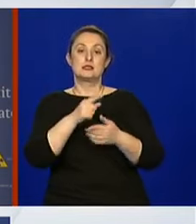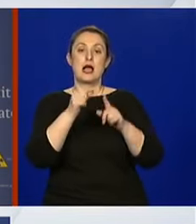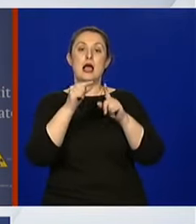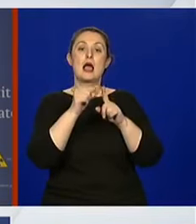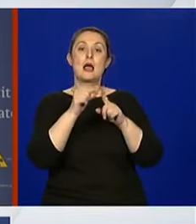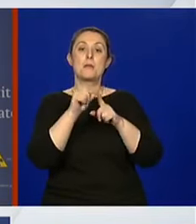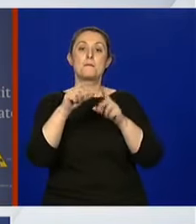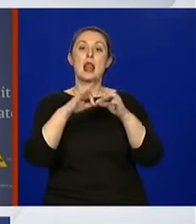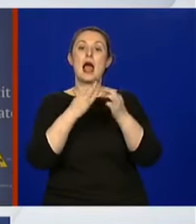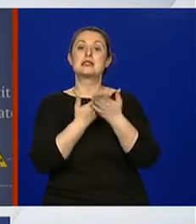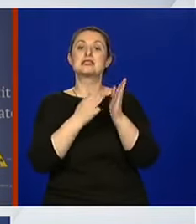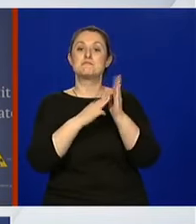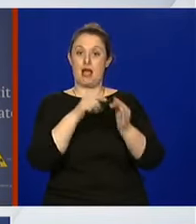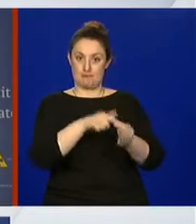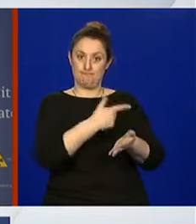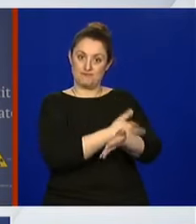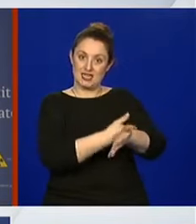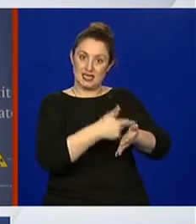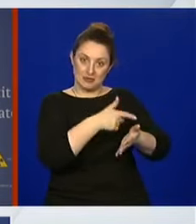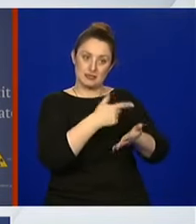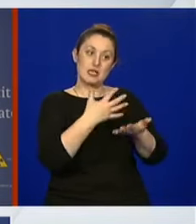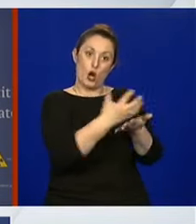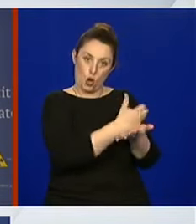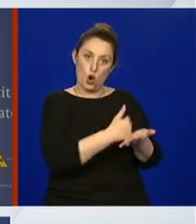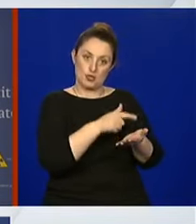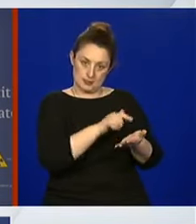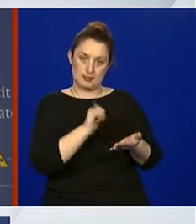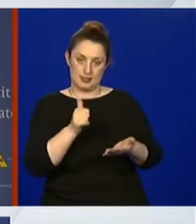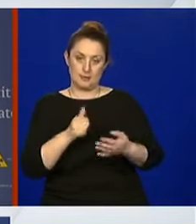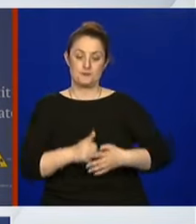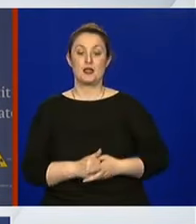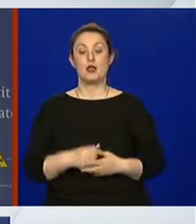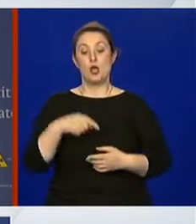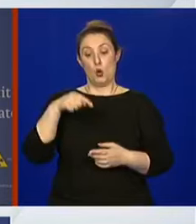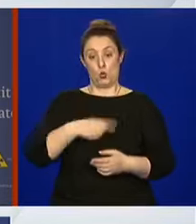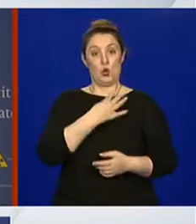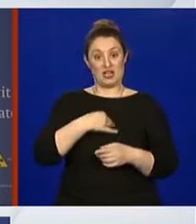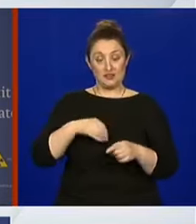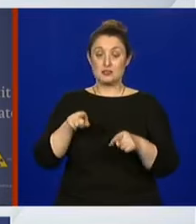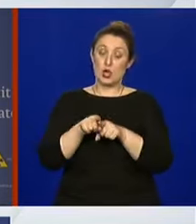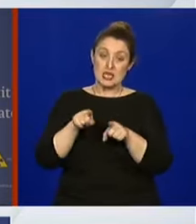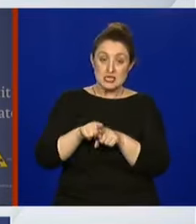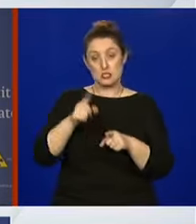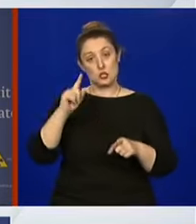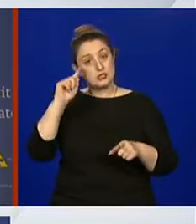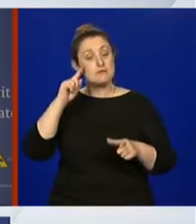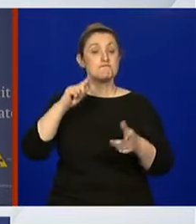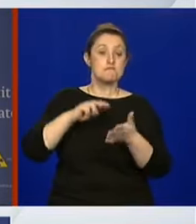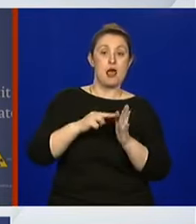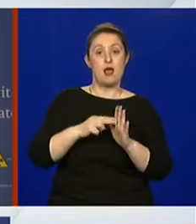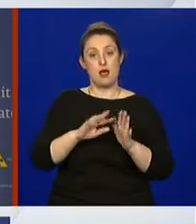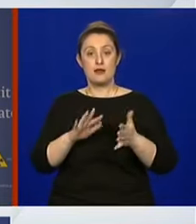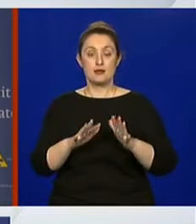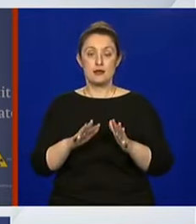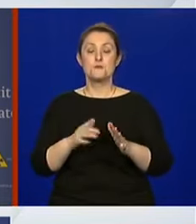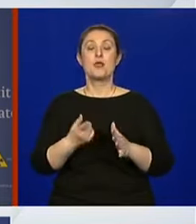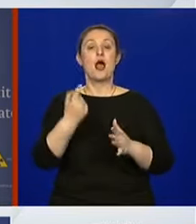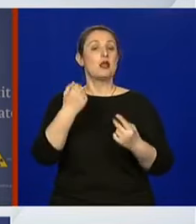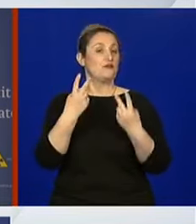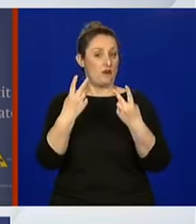koristiti plazma. Da, planovi su i u Hrvatskoj. Ono što je bitno znati je da